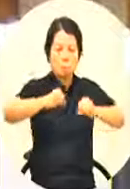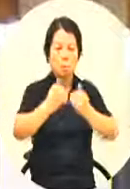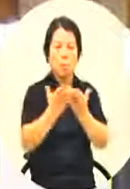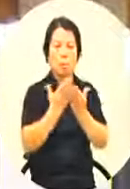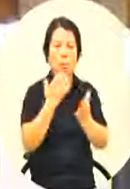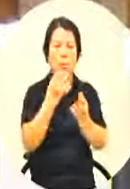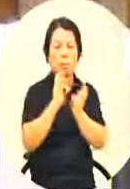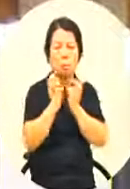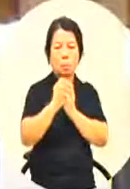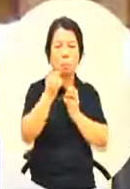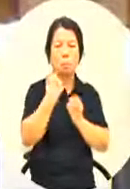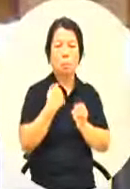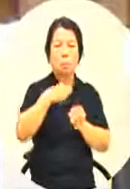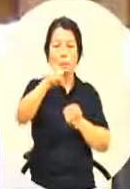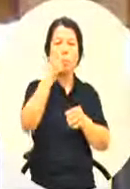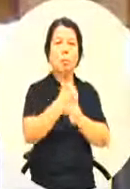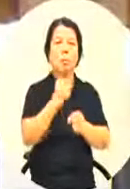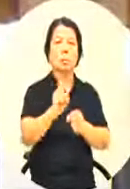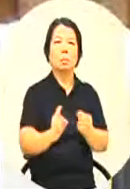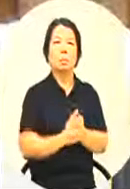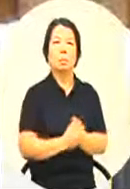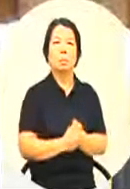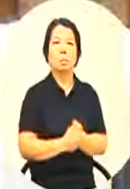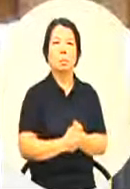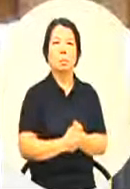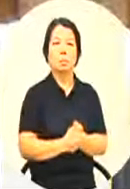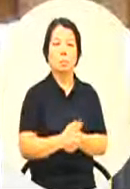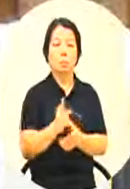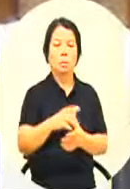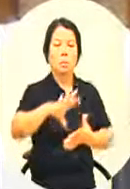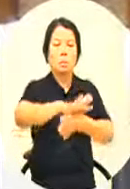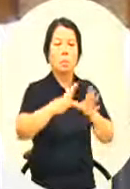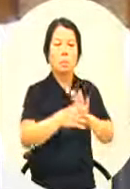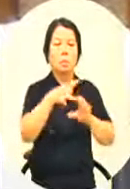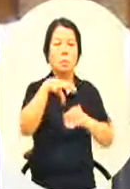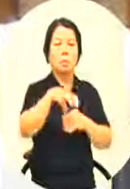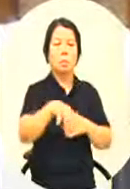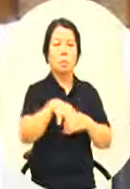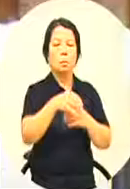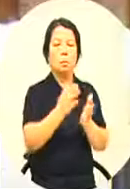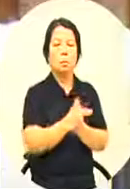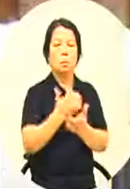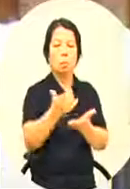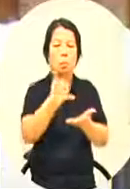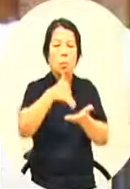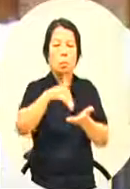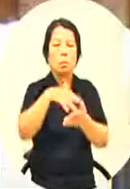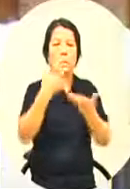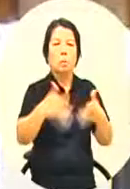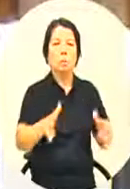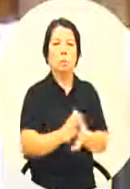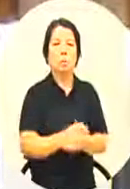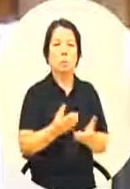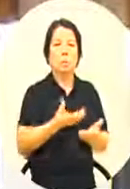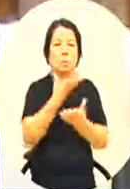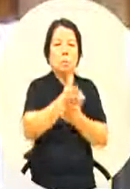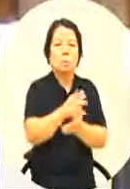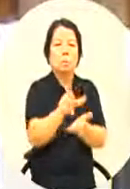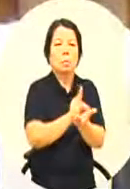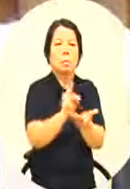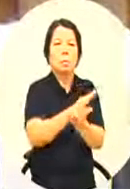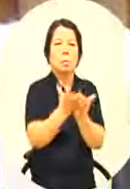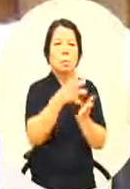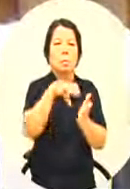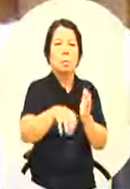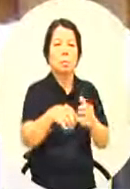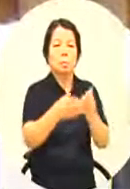什么嘛所以呢所以文化局编了那么多的钱然后提供那么多的书局让我们将来